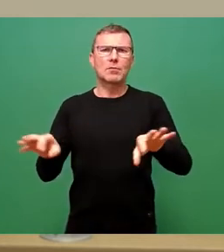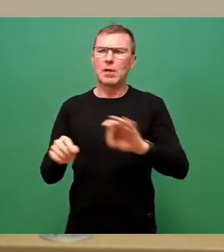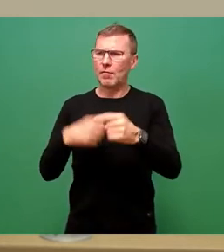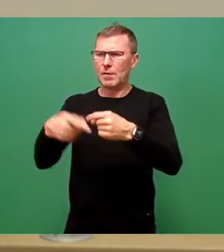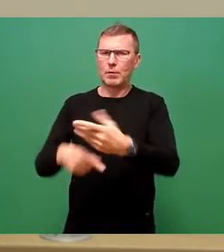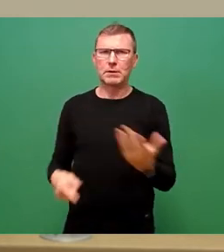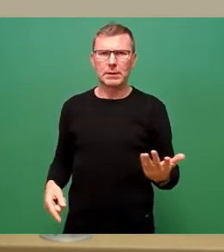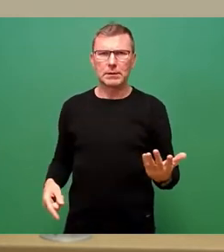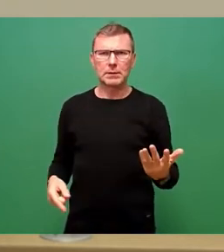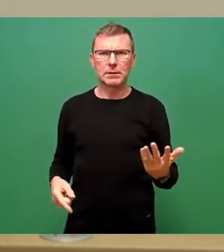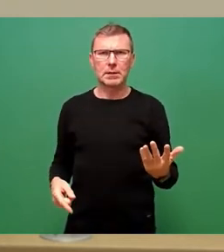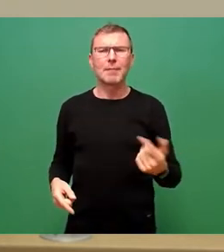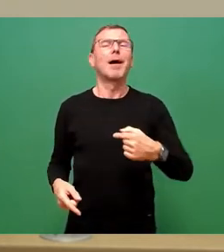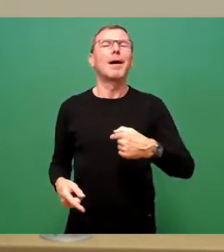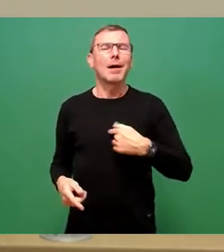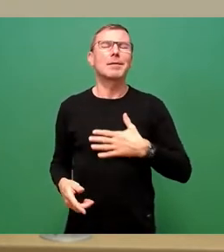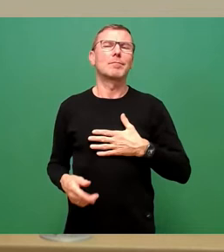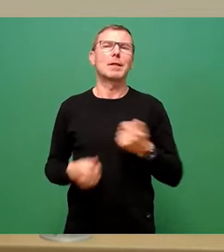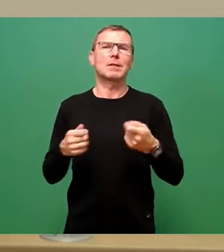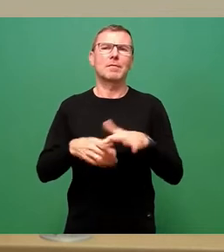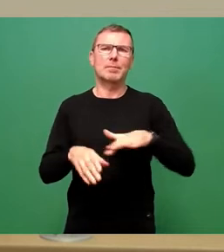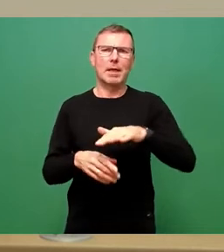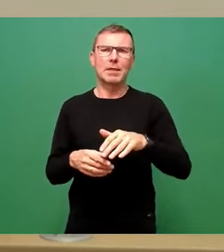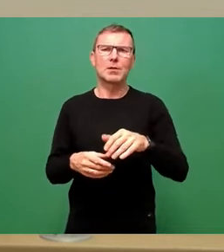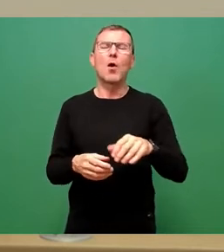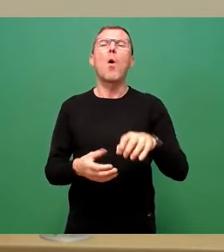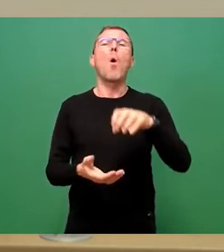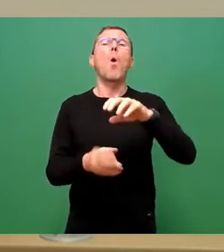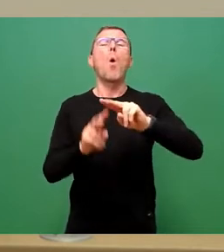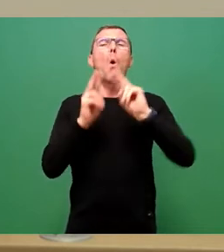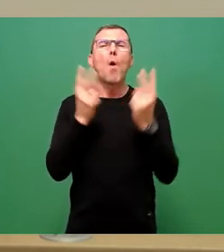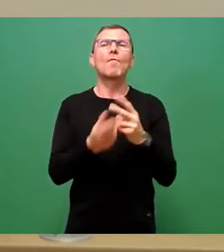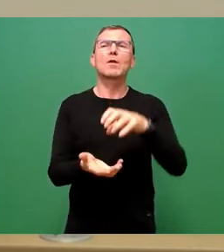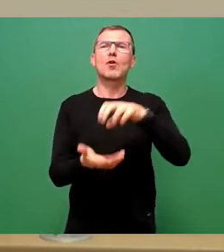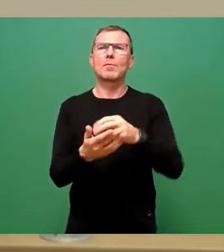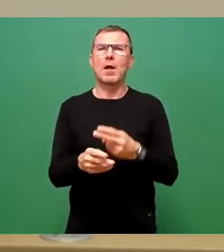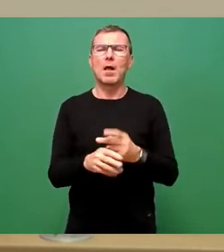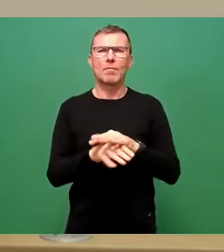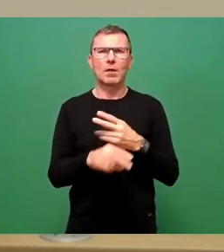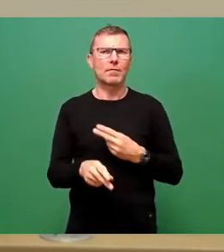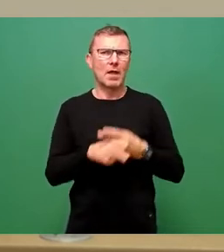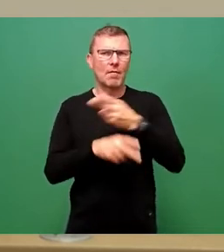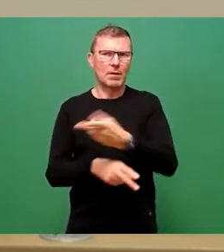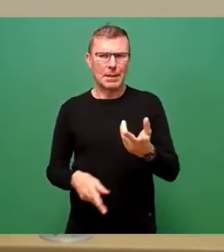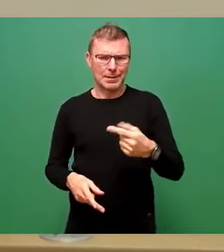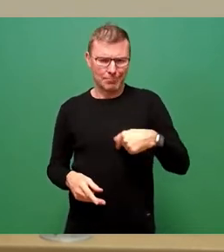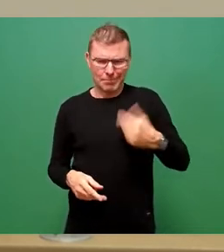ich den Geschäftsbereich Umwelt und Kommunalwirtschaft vertrete und mich auch gerade dieser Tage nochmal